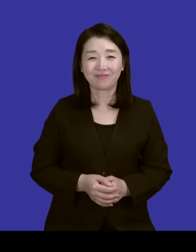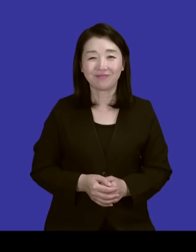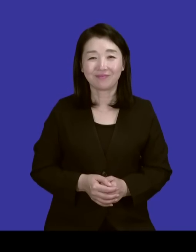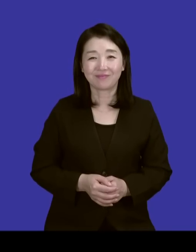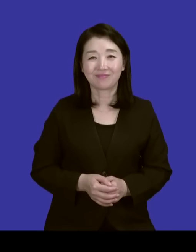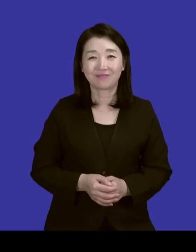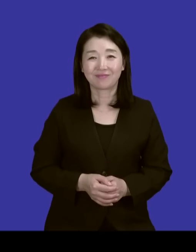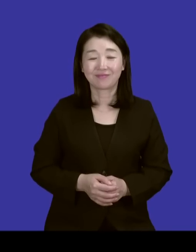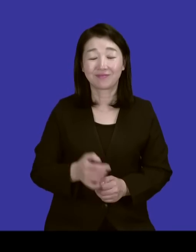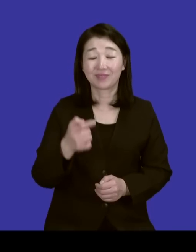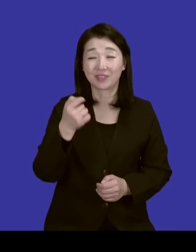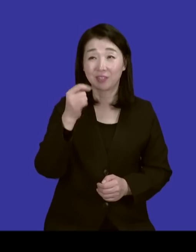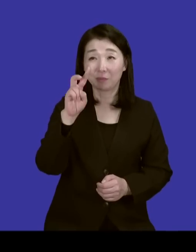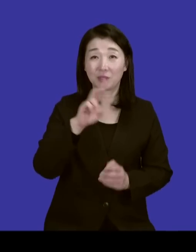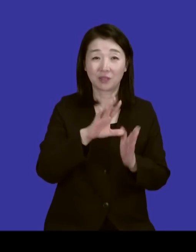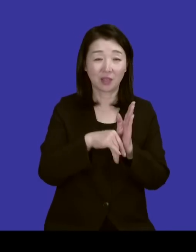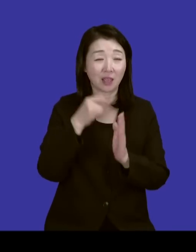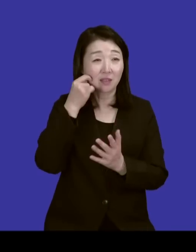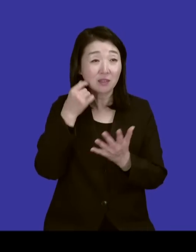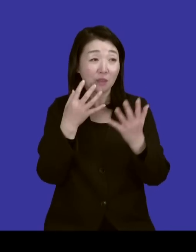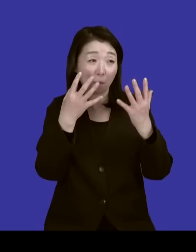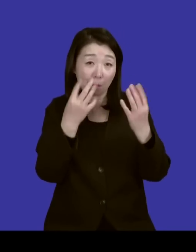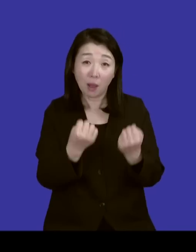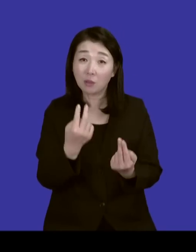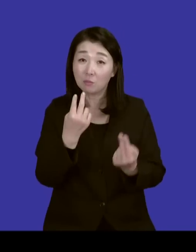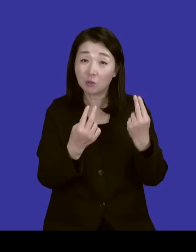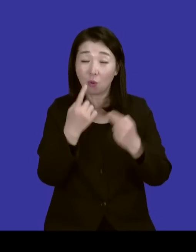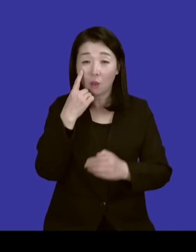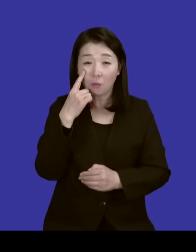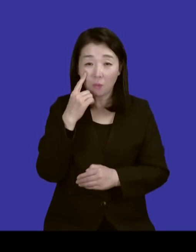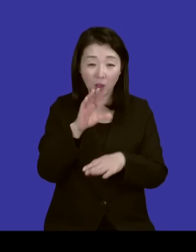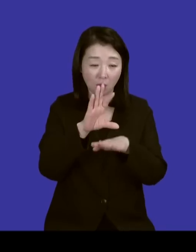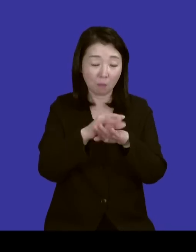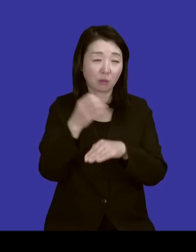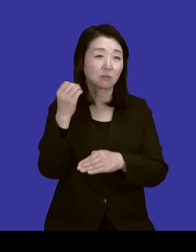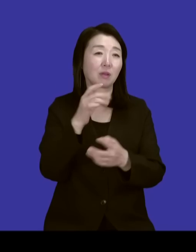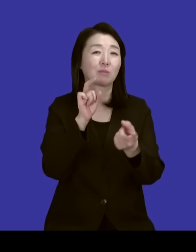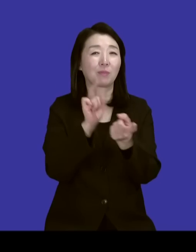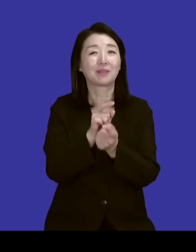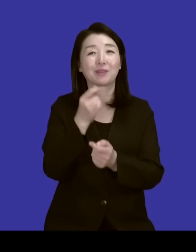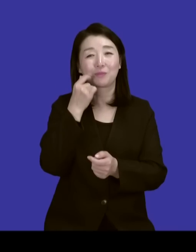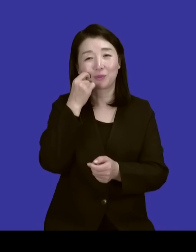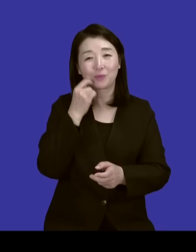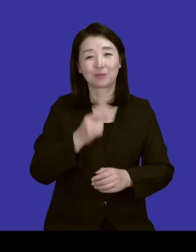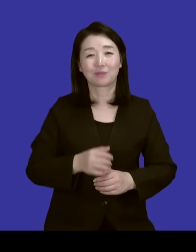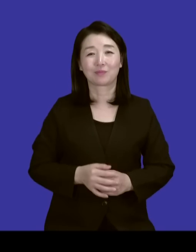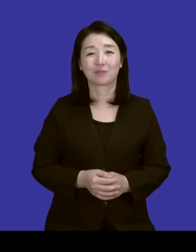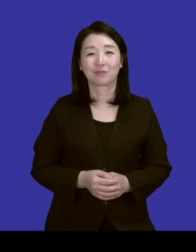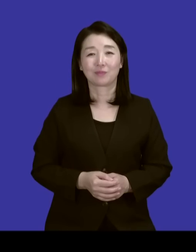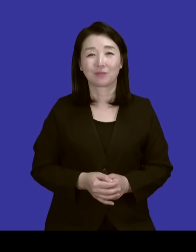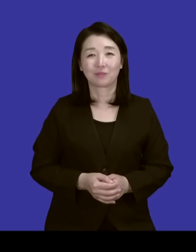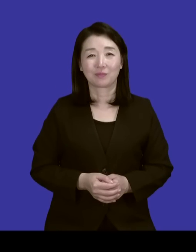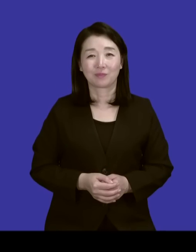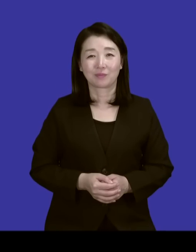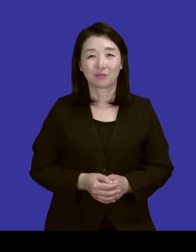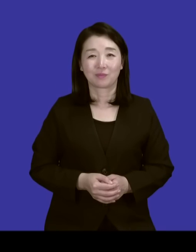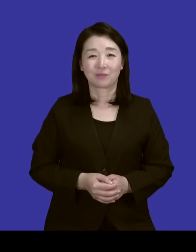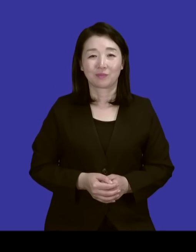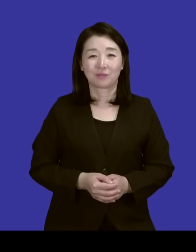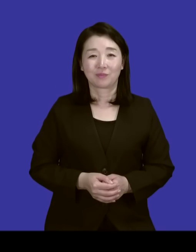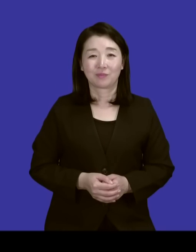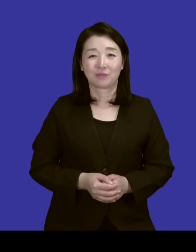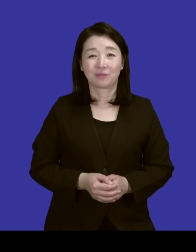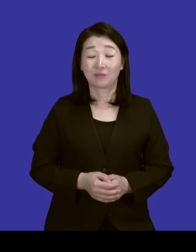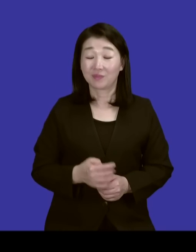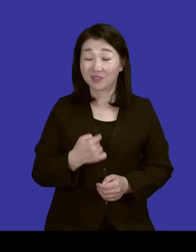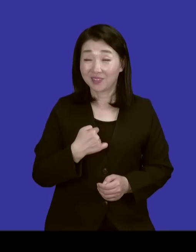TV에서 그렇게 많은 인기를 누렸던 것에 비해서는 방송에서 자주 뵐 수는 없었어요. 제가 그 두 번의 어떤 그